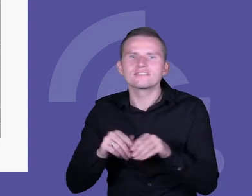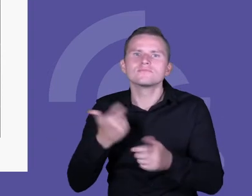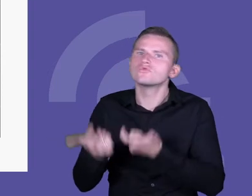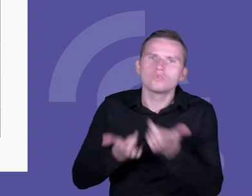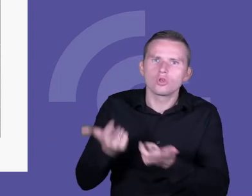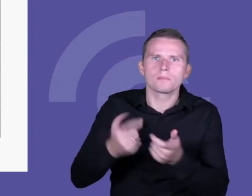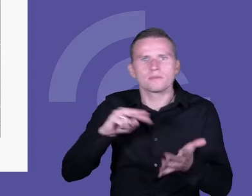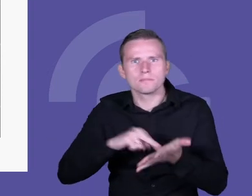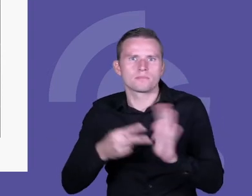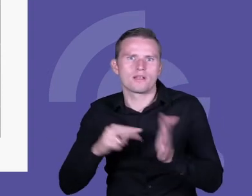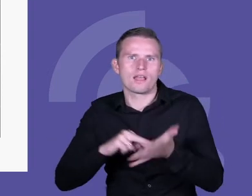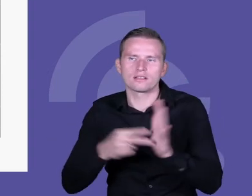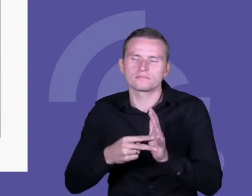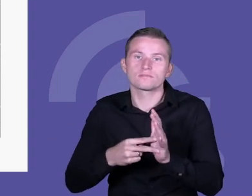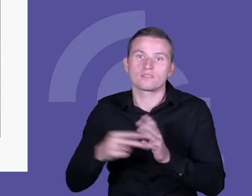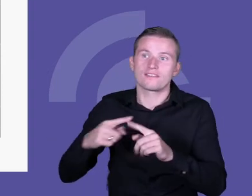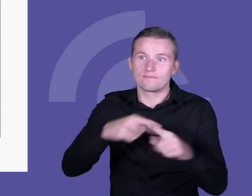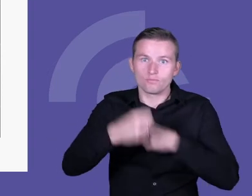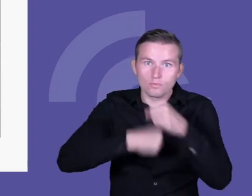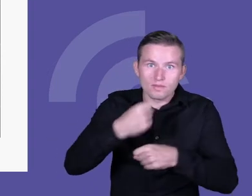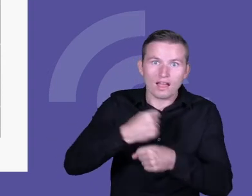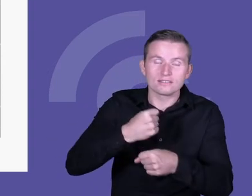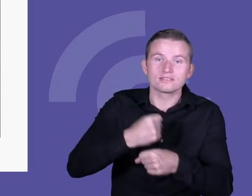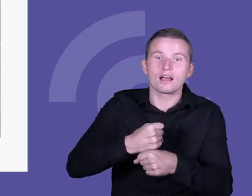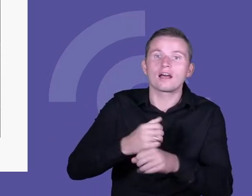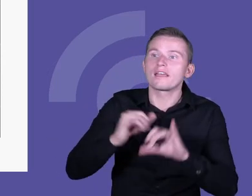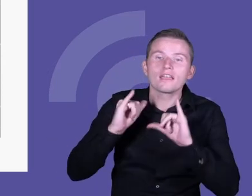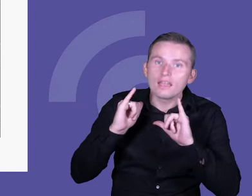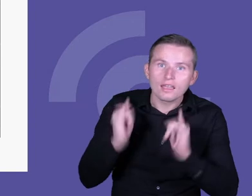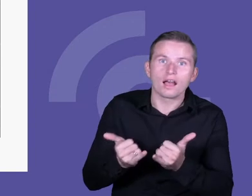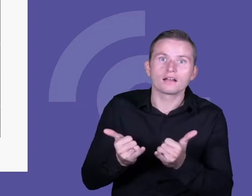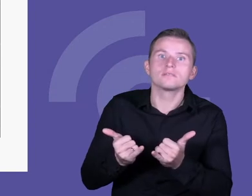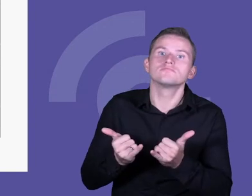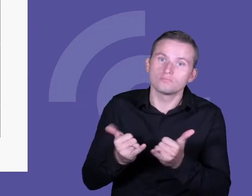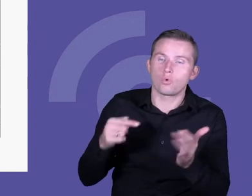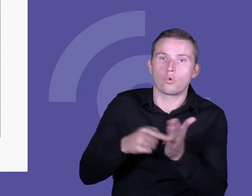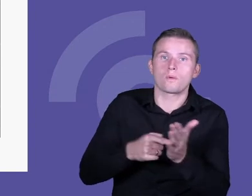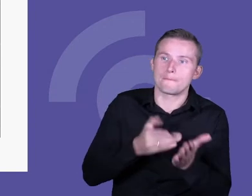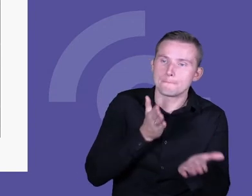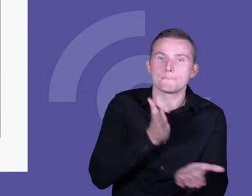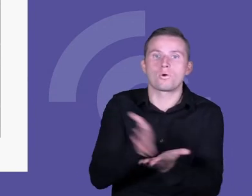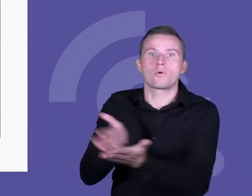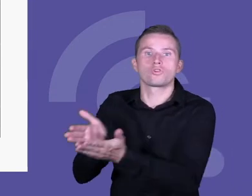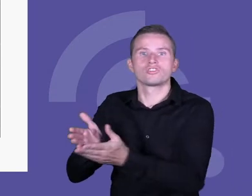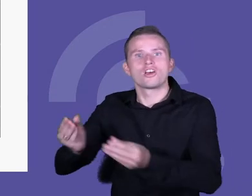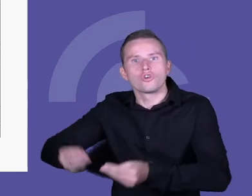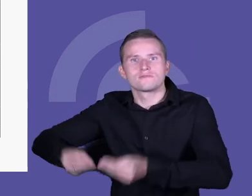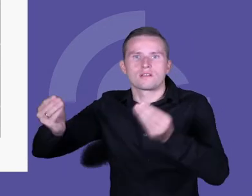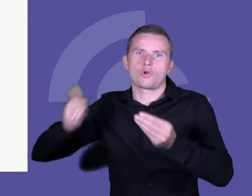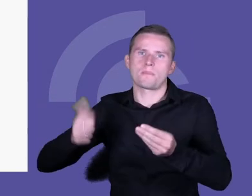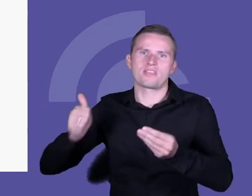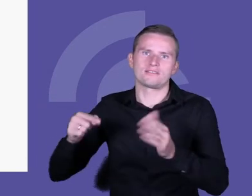tak, żeby osiągnąć oczekiwany efekt związany z rozwijaniem danej kompetencji.